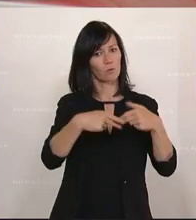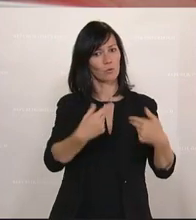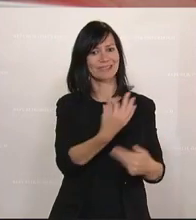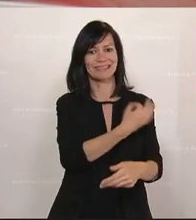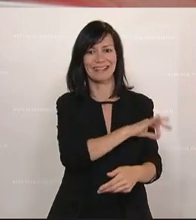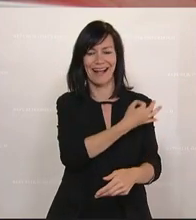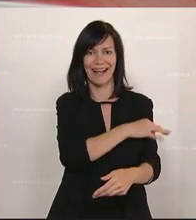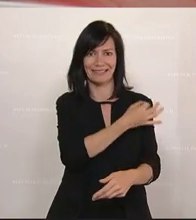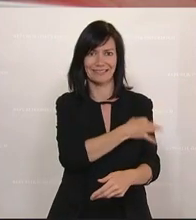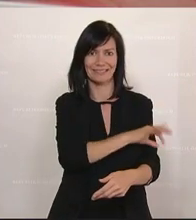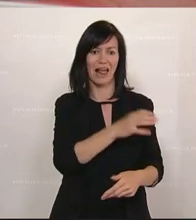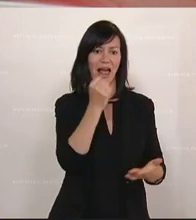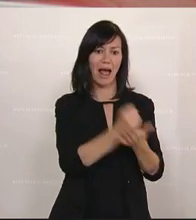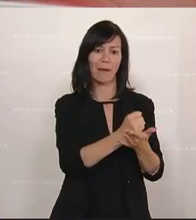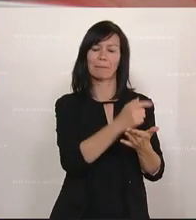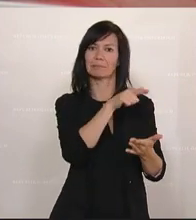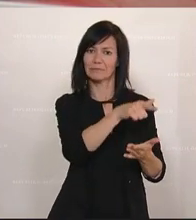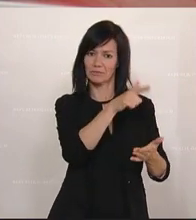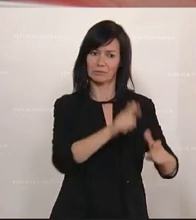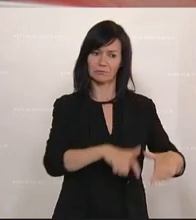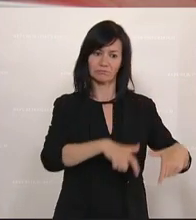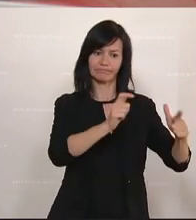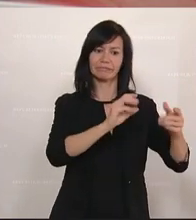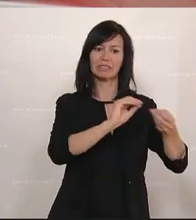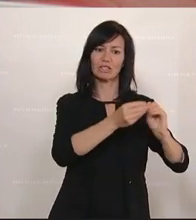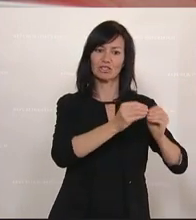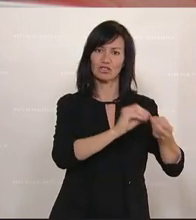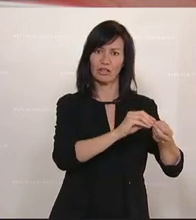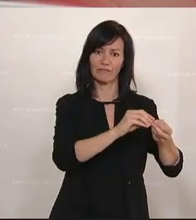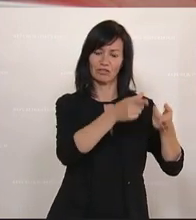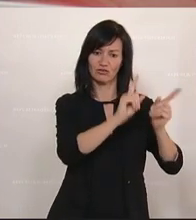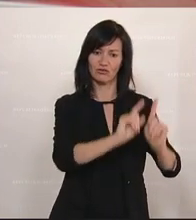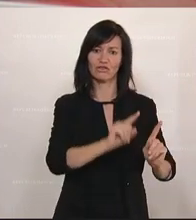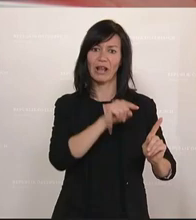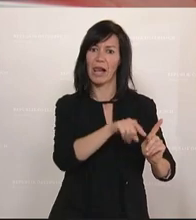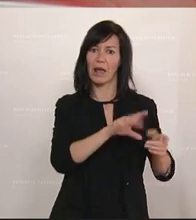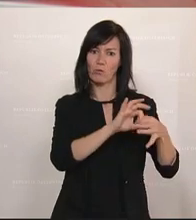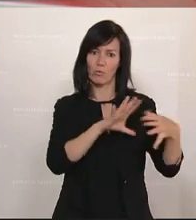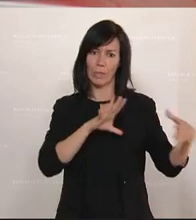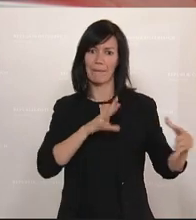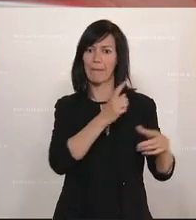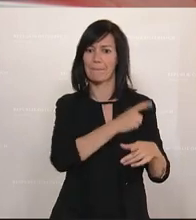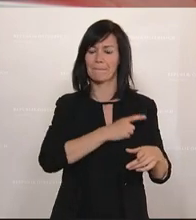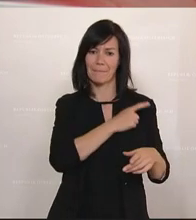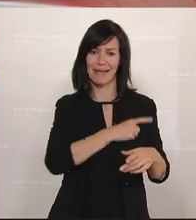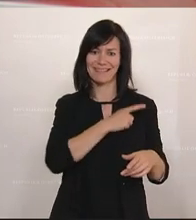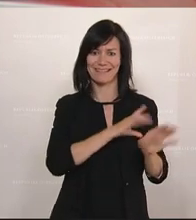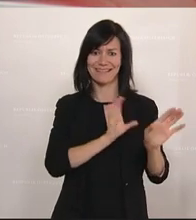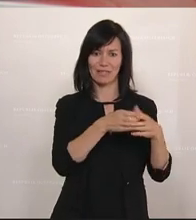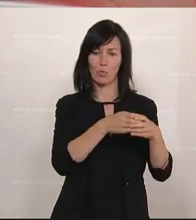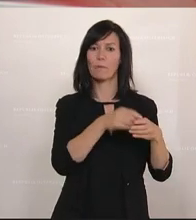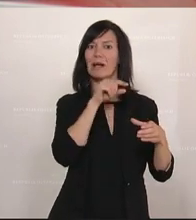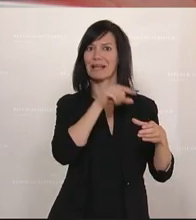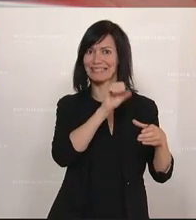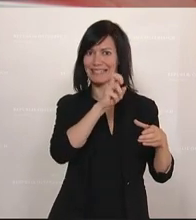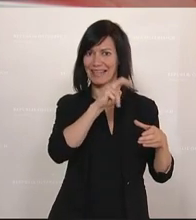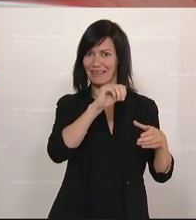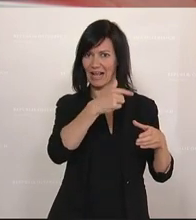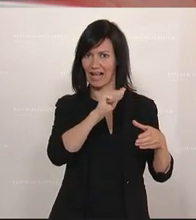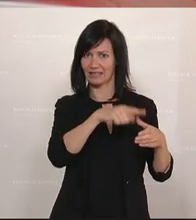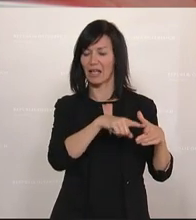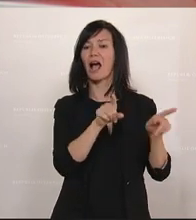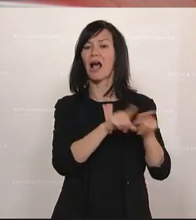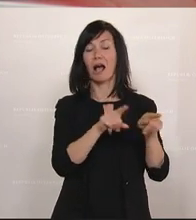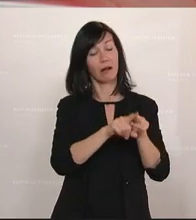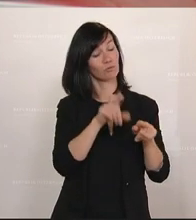eingerichtete Geschäftsstelle des unabhängigen Parteien Transparenzsenats agiert unbeeinflusst und ausschließlich im Auftrag der